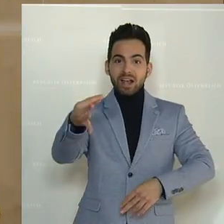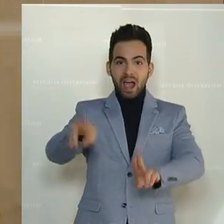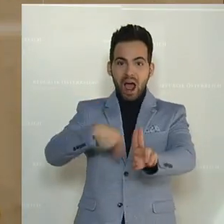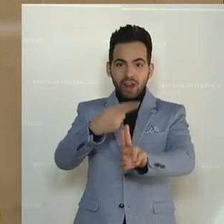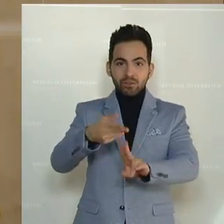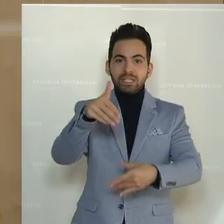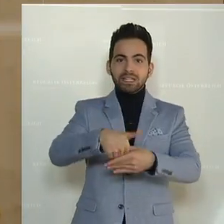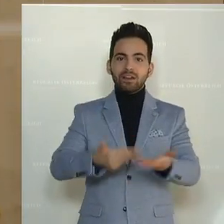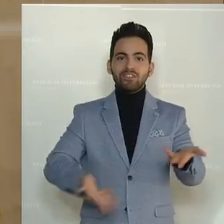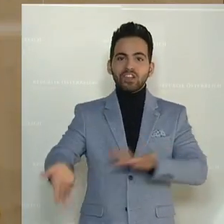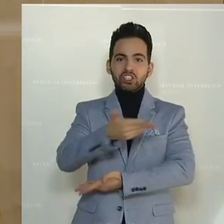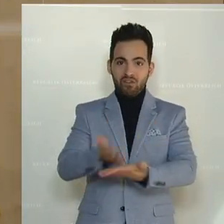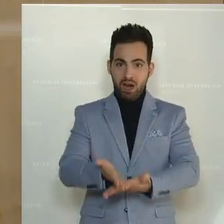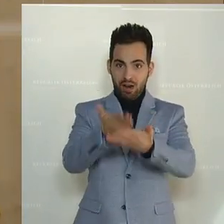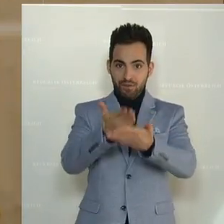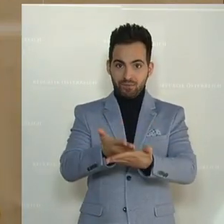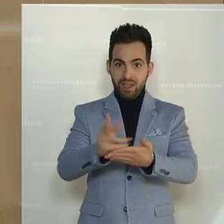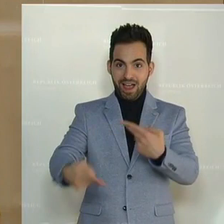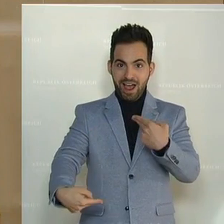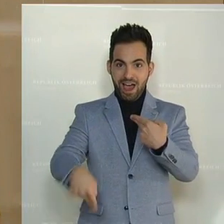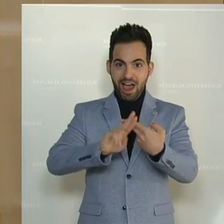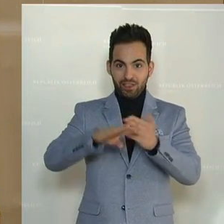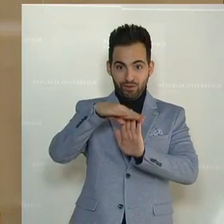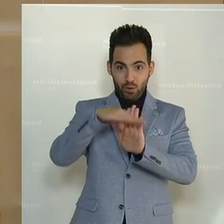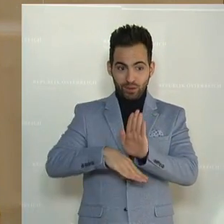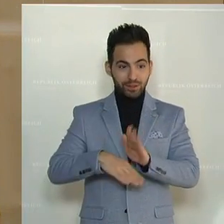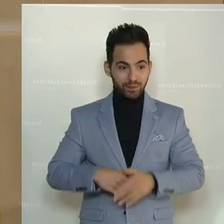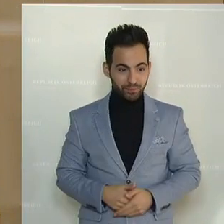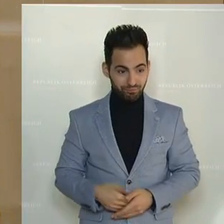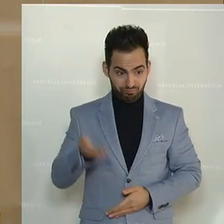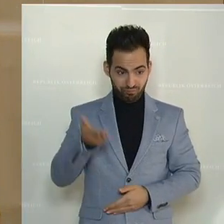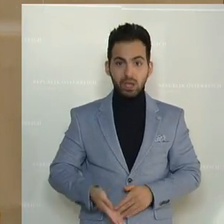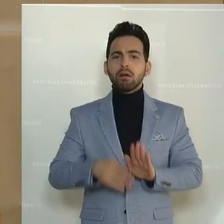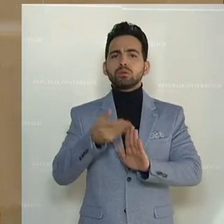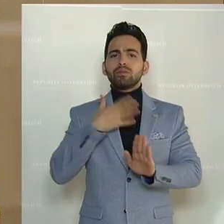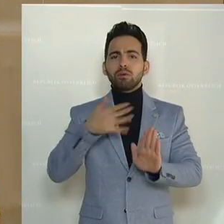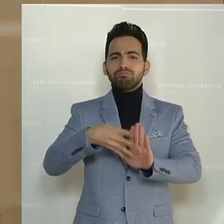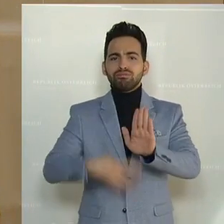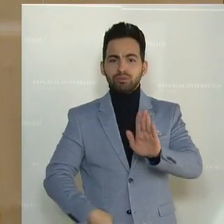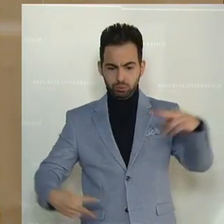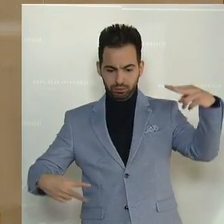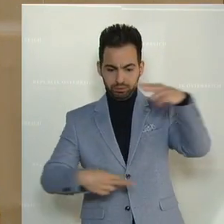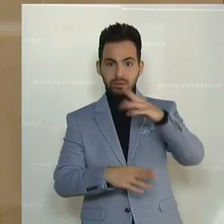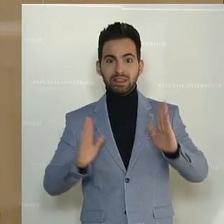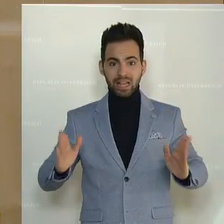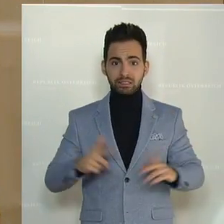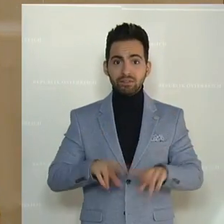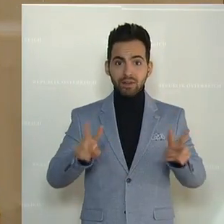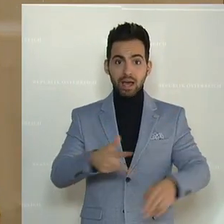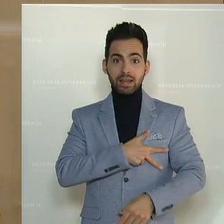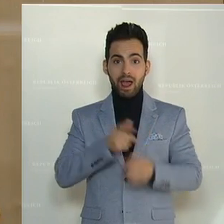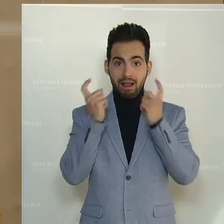zum Thema Wirtschaftshilfe. Das geht übrigens viele Seiten weiter. Das ist Realsatire.